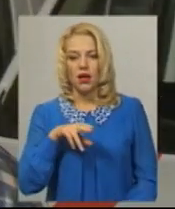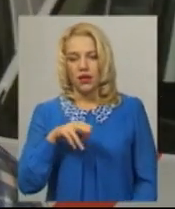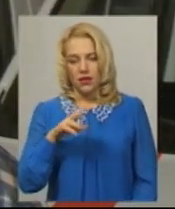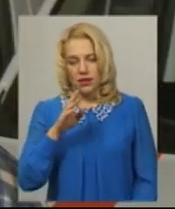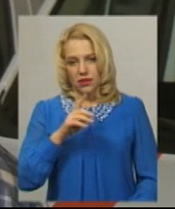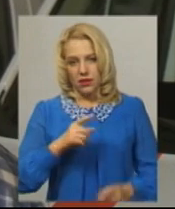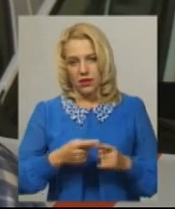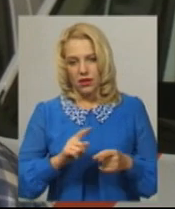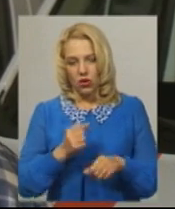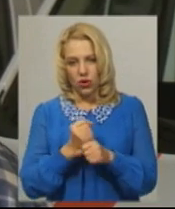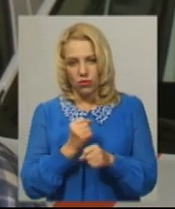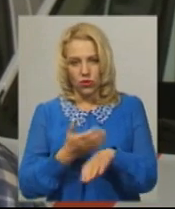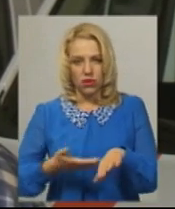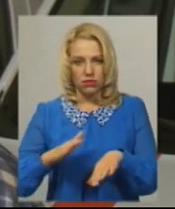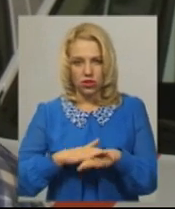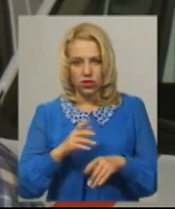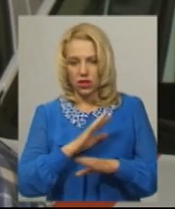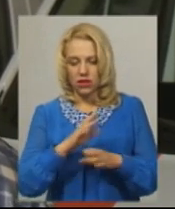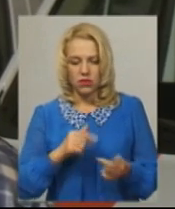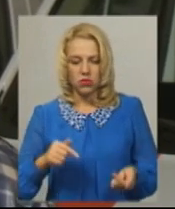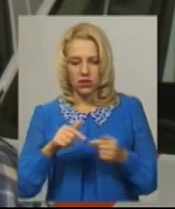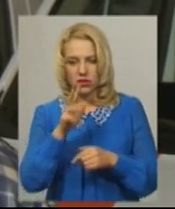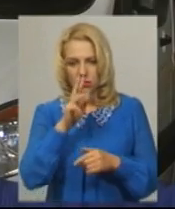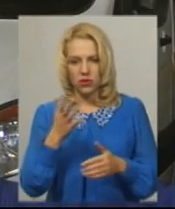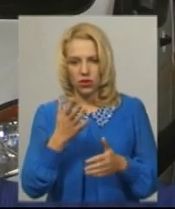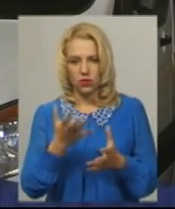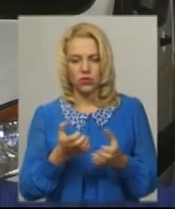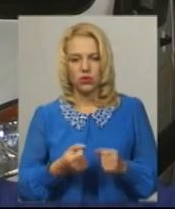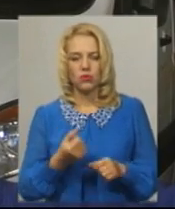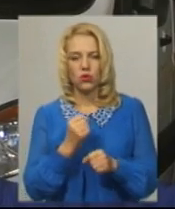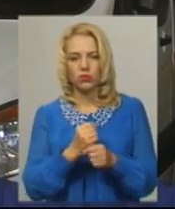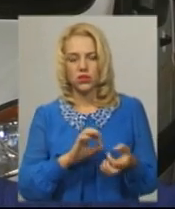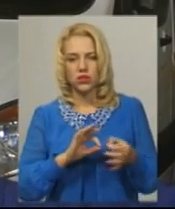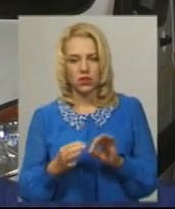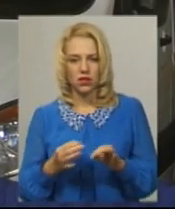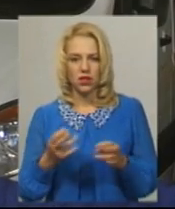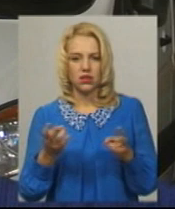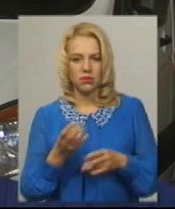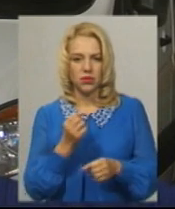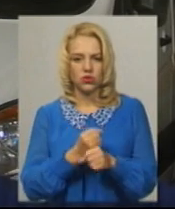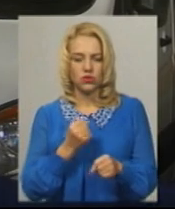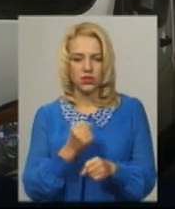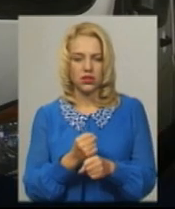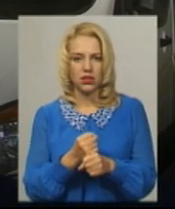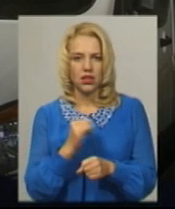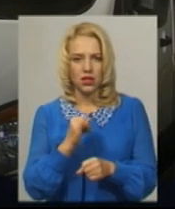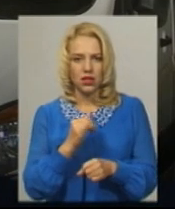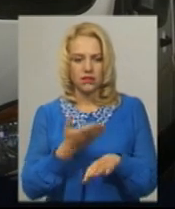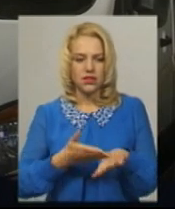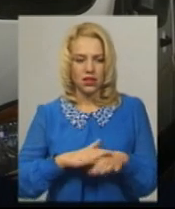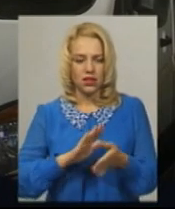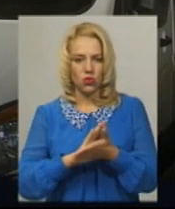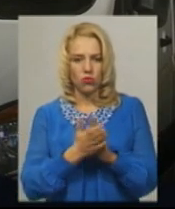каже, робота важка та не відповідає заробітній платні, яку отримує. Робота складна, приходиться працювати і в складних